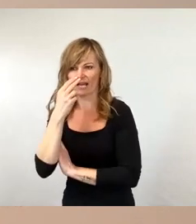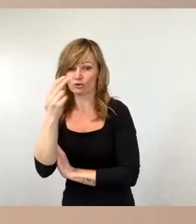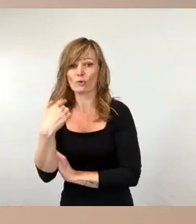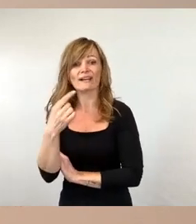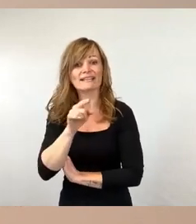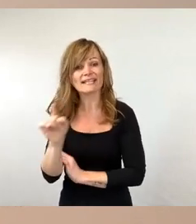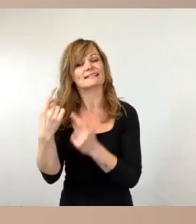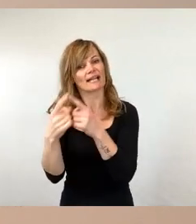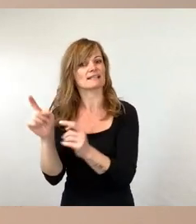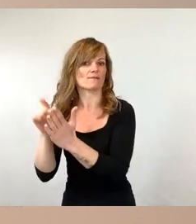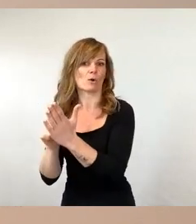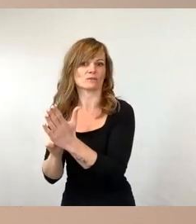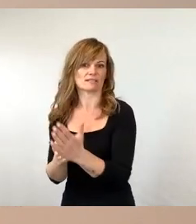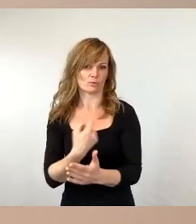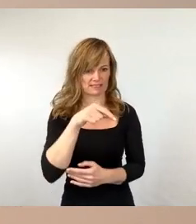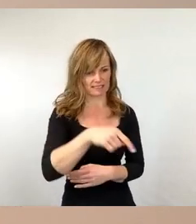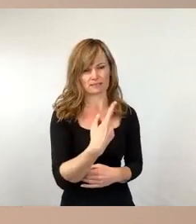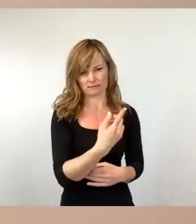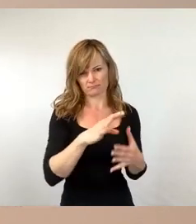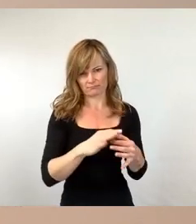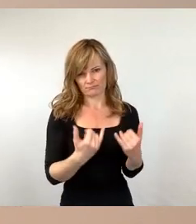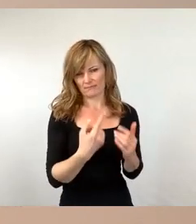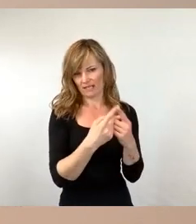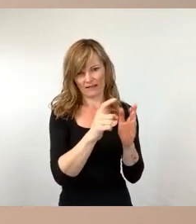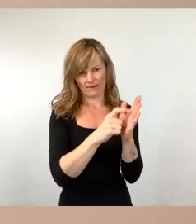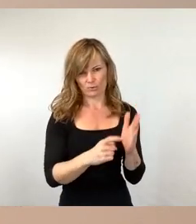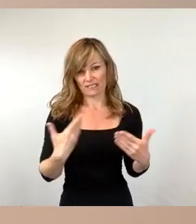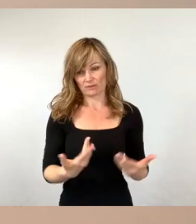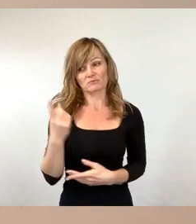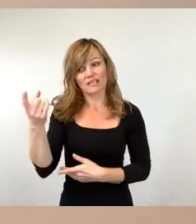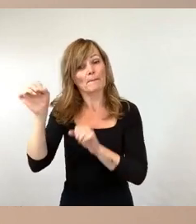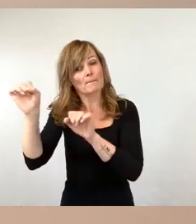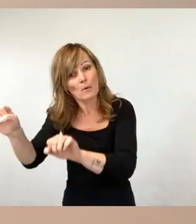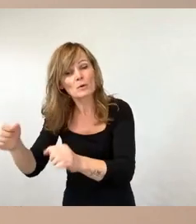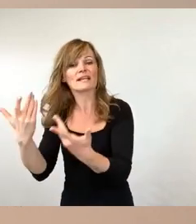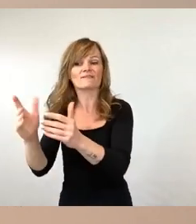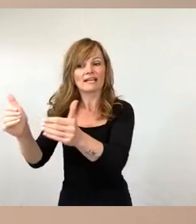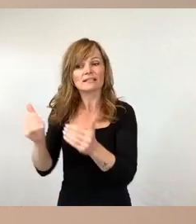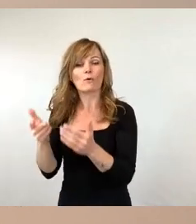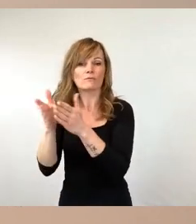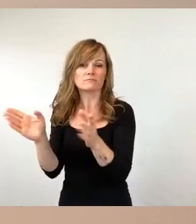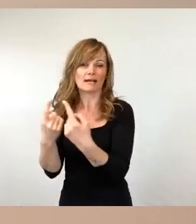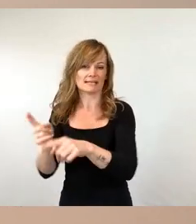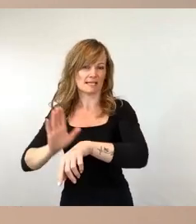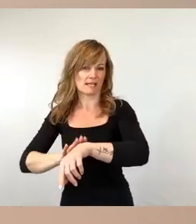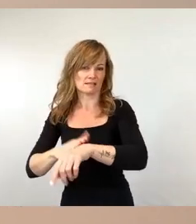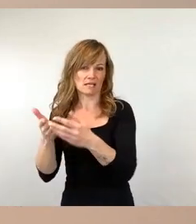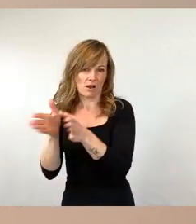Voraussetzungen, die es möglicherweise ermöglichen, dort andere Öffnungsseiten noch bereitzustellen.